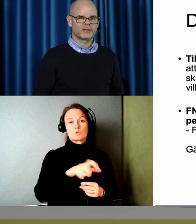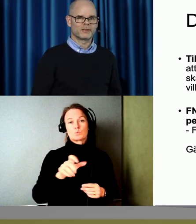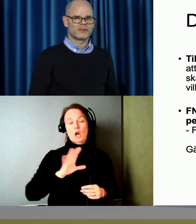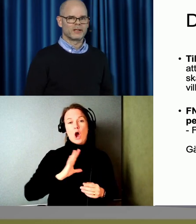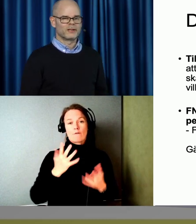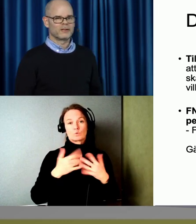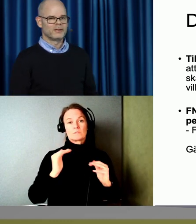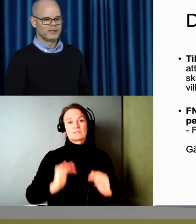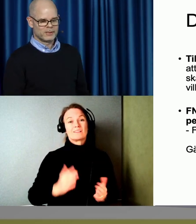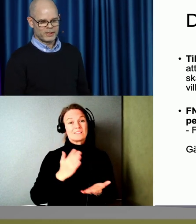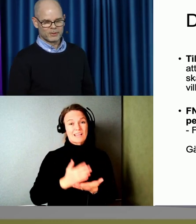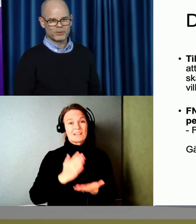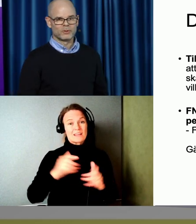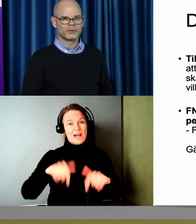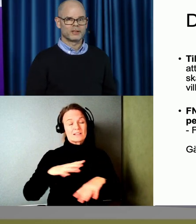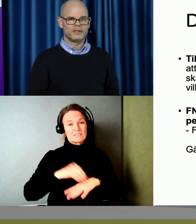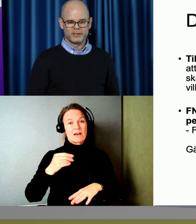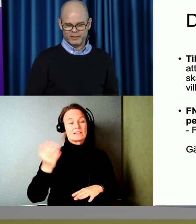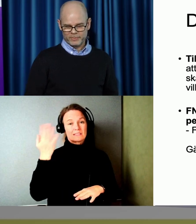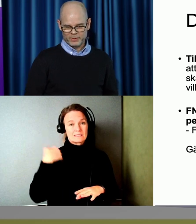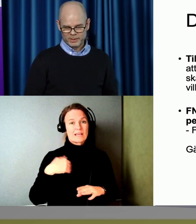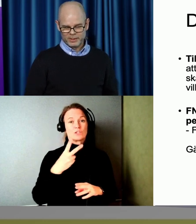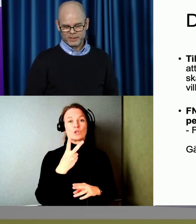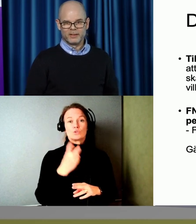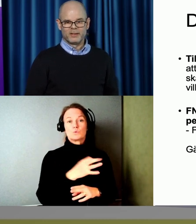gäller faktiskt i Sverige sedan 2009.